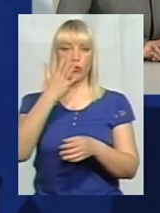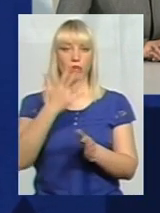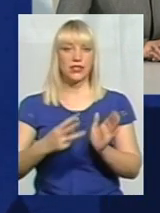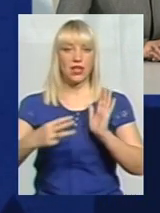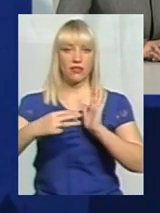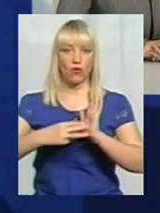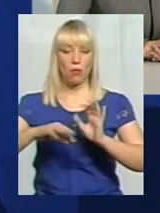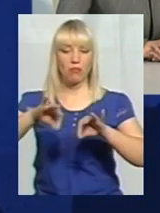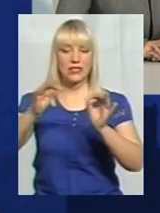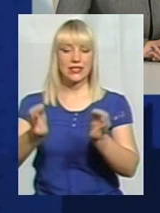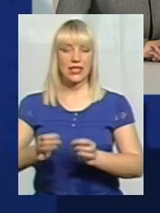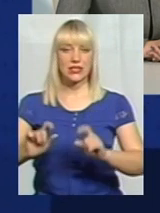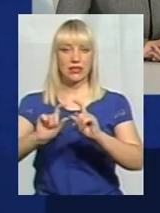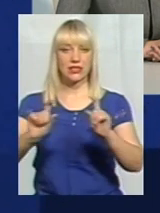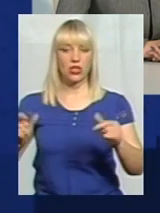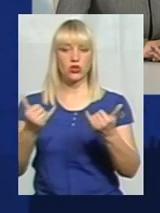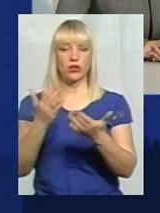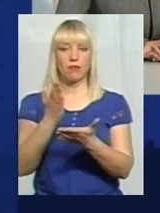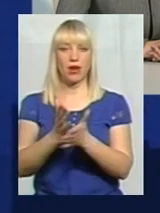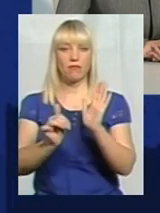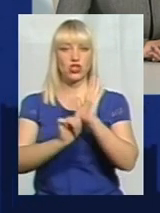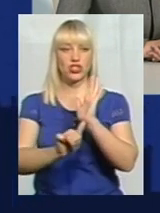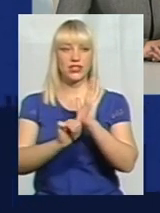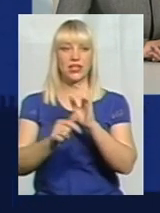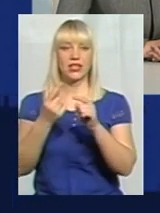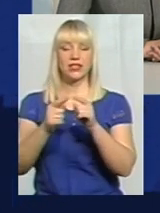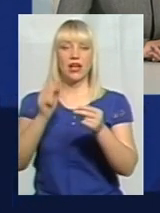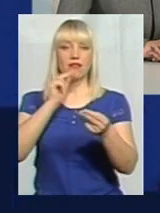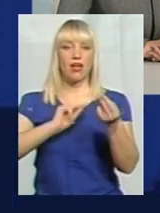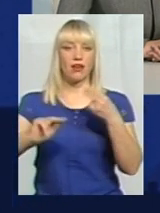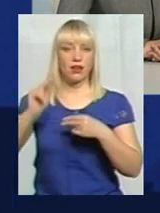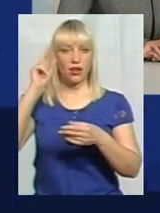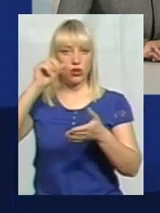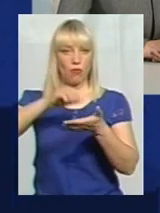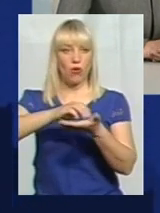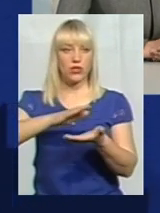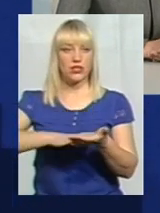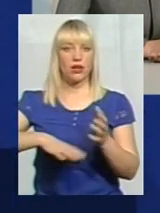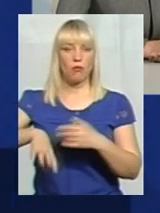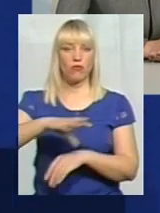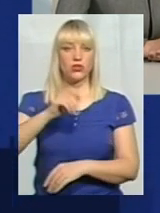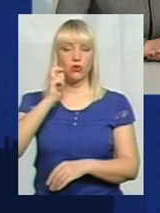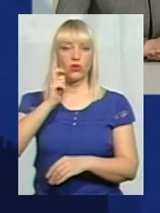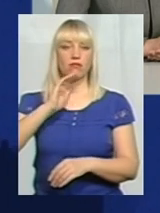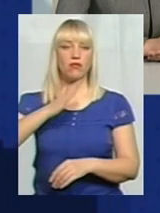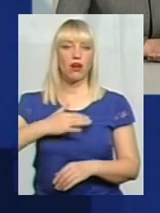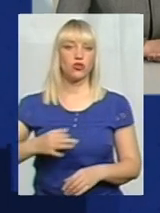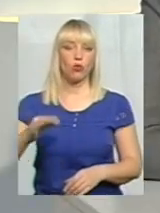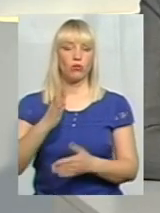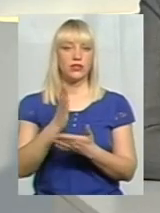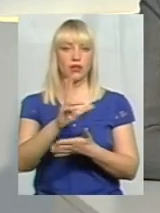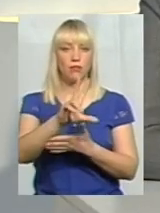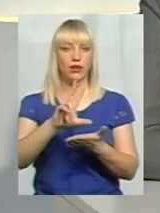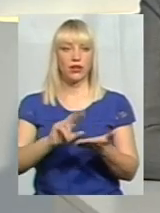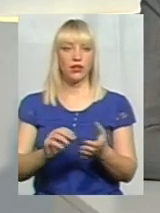мистецьких закладів, сьогодні ми маємо їх 60, і це найкращий показник по всій Україні. Тобто, нашу область ставлять приклад.